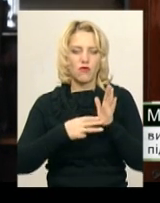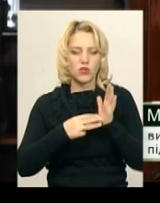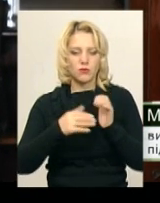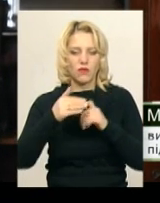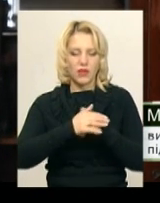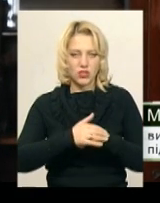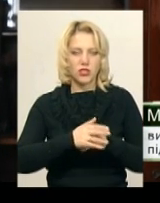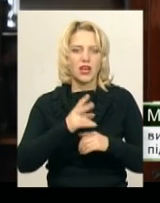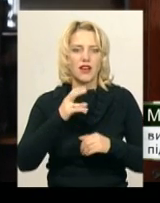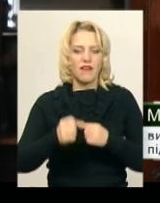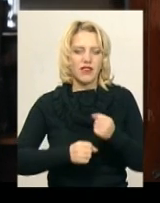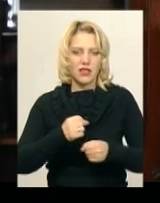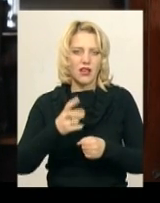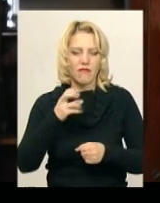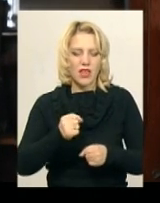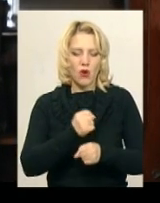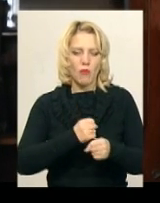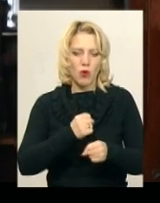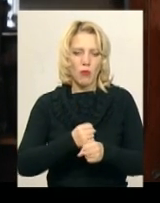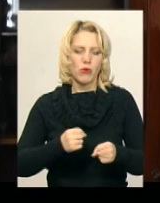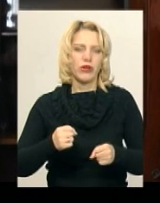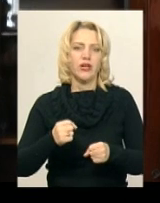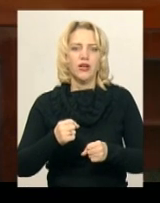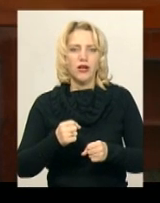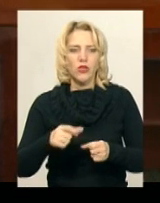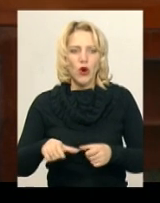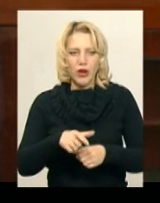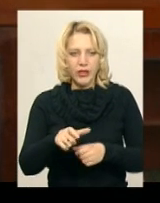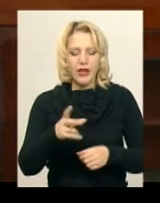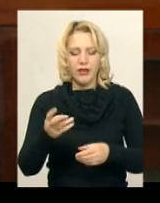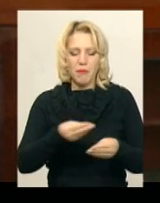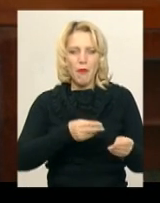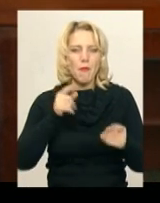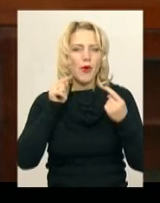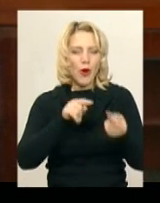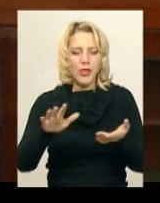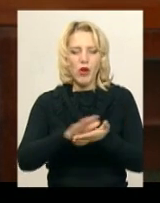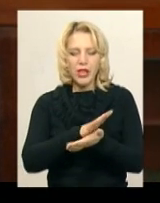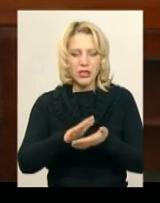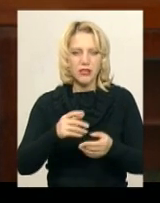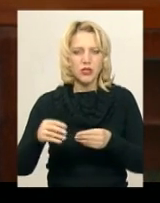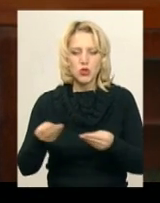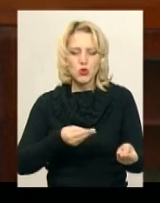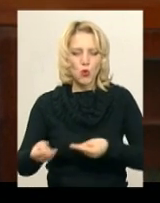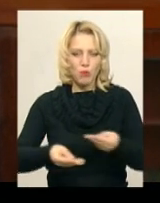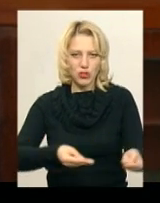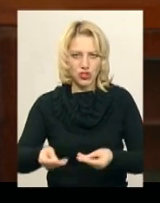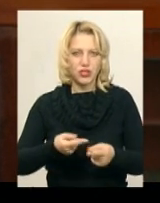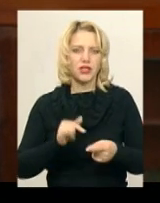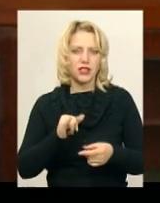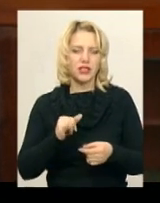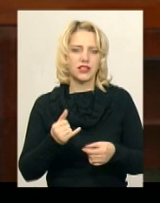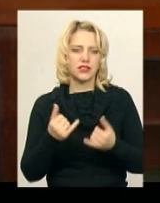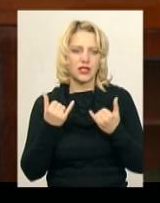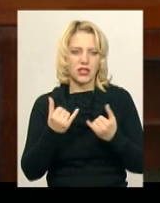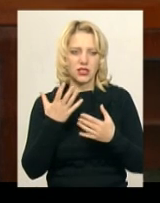виїхав на обробку доріг проти желадної суміші. Було задієно 19 одиниць техніки, на даний момент